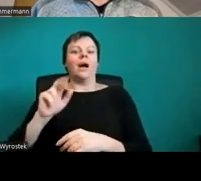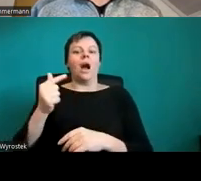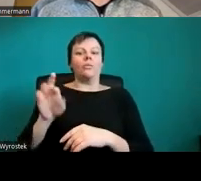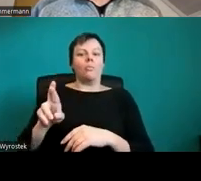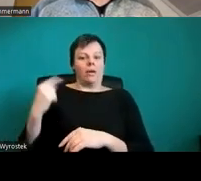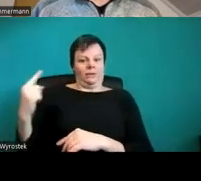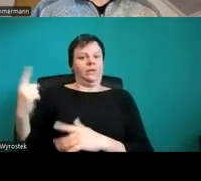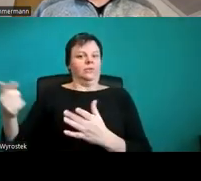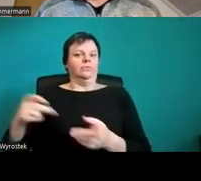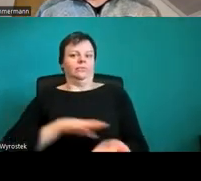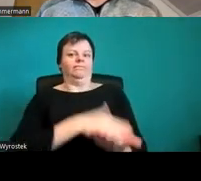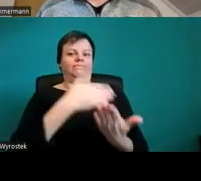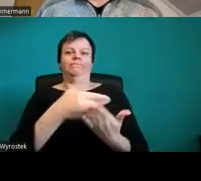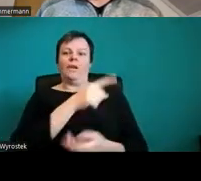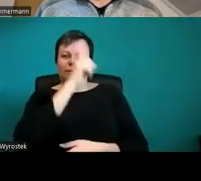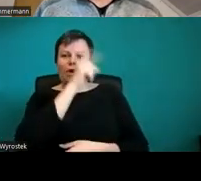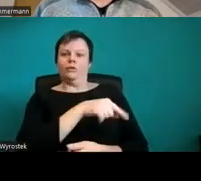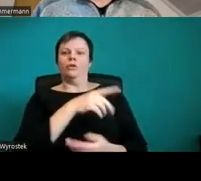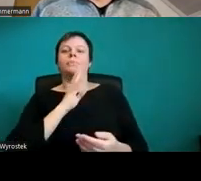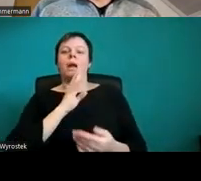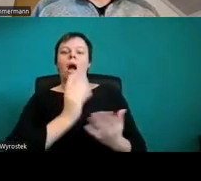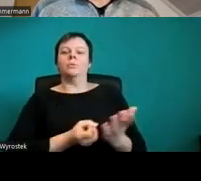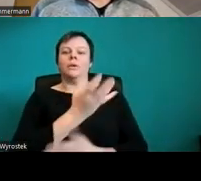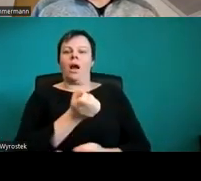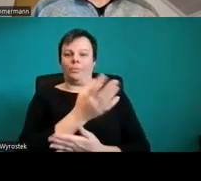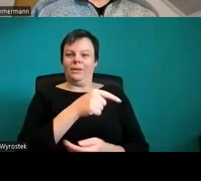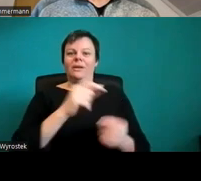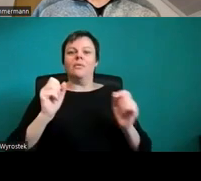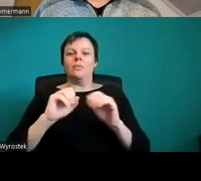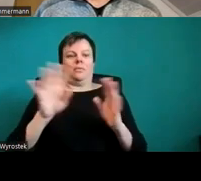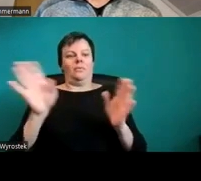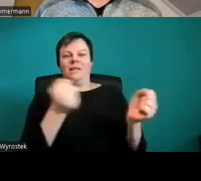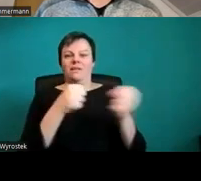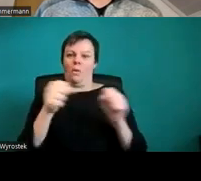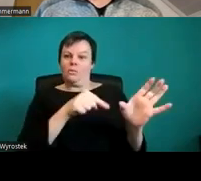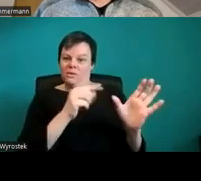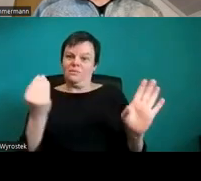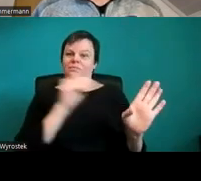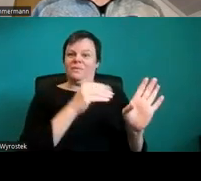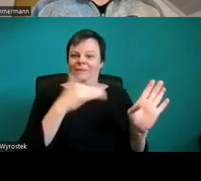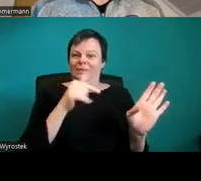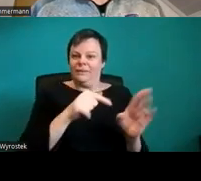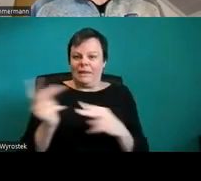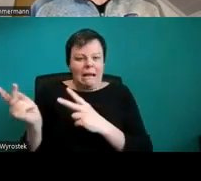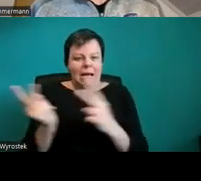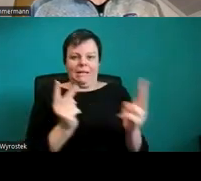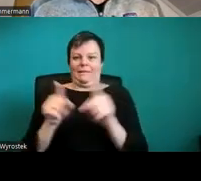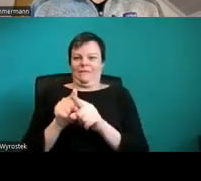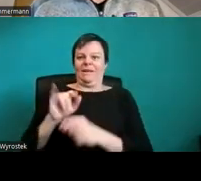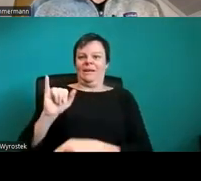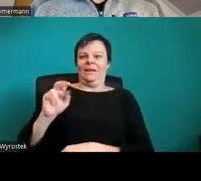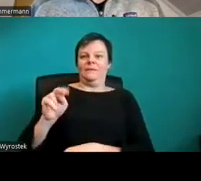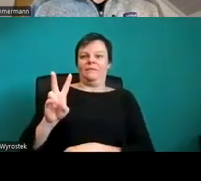Auf dem Mac gibt es den VoiceOver-Screenreader, der ist auch eingebaut, ist auch gut zu verwenden.